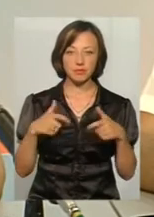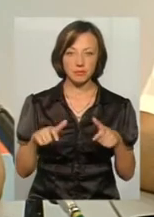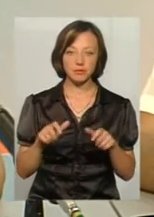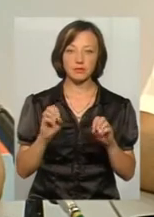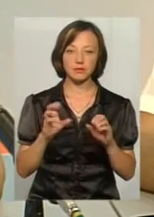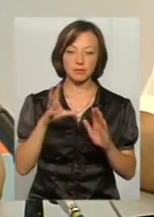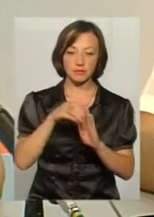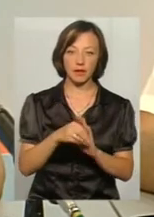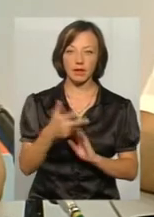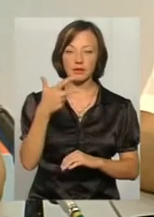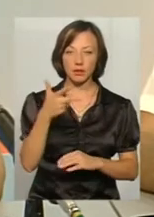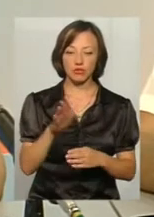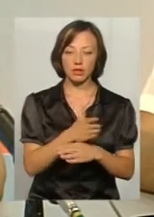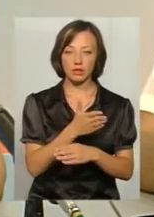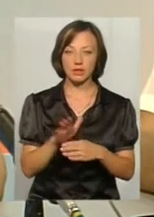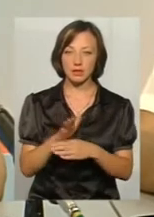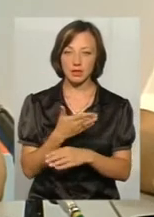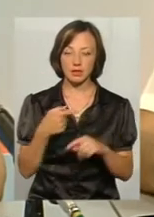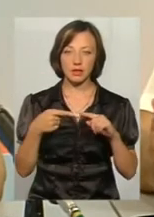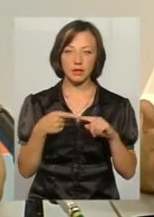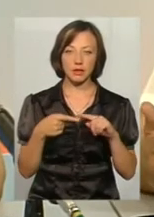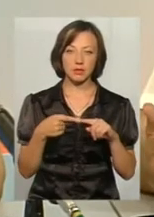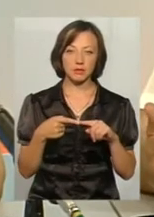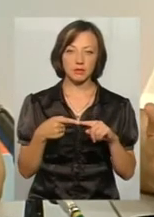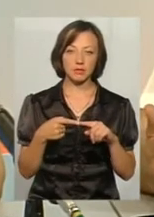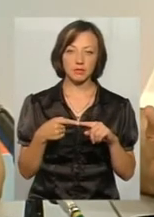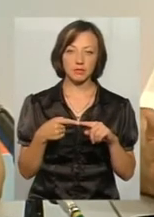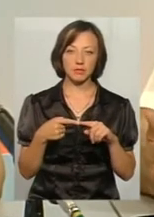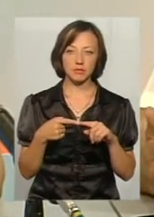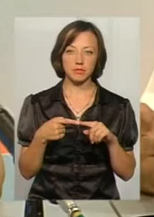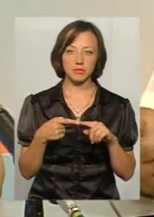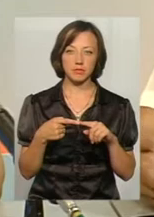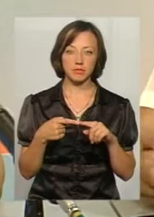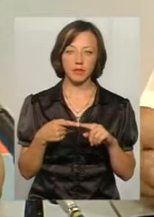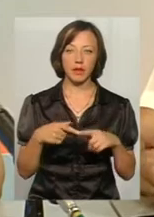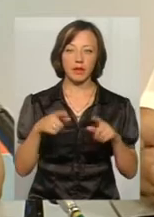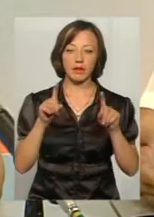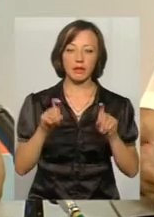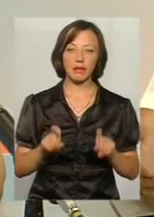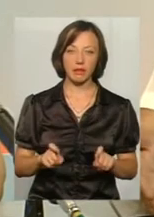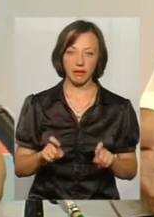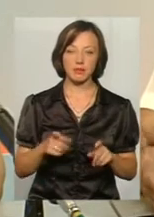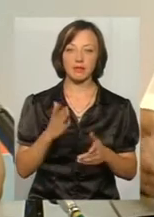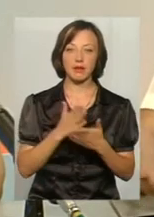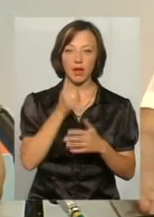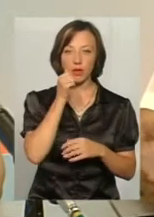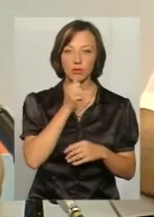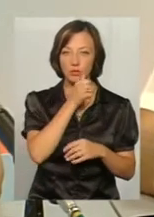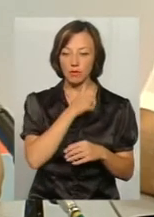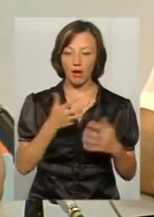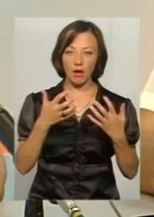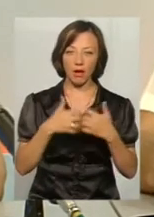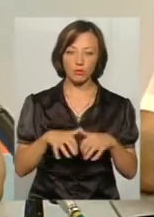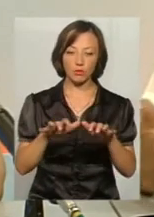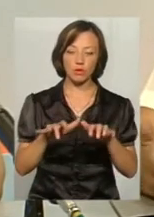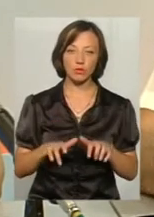складається з трьох частин. Це, скажімо, тестування, воно є анонімним, автоматизованим,